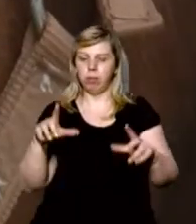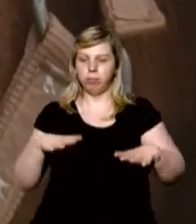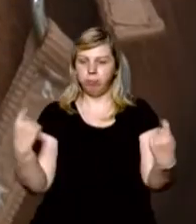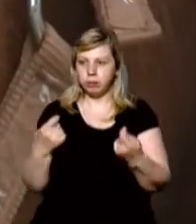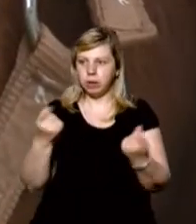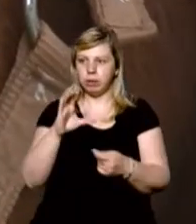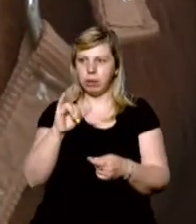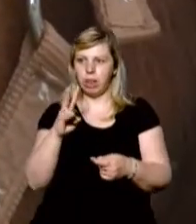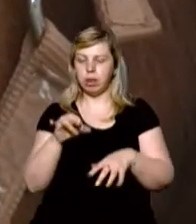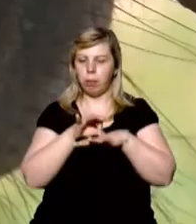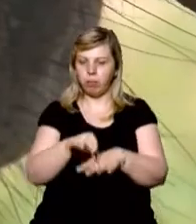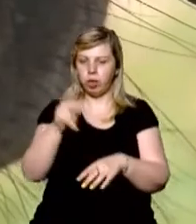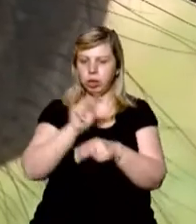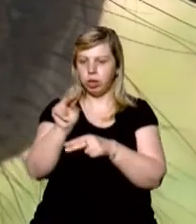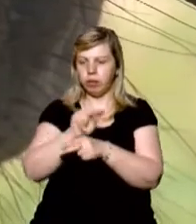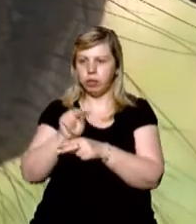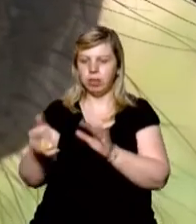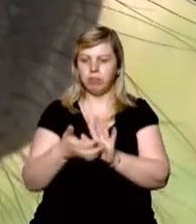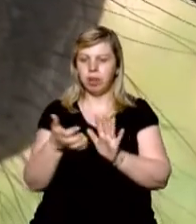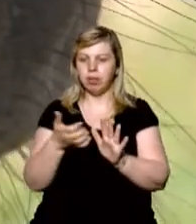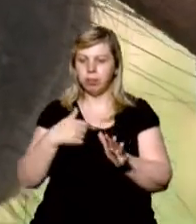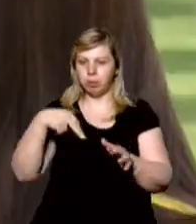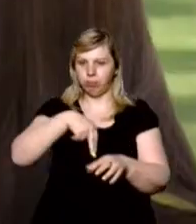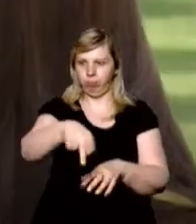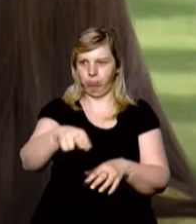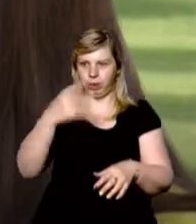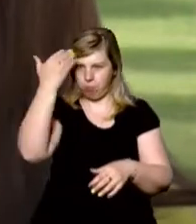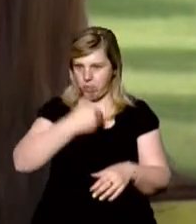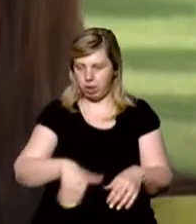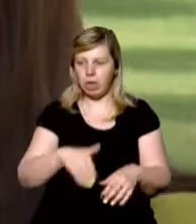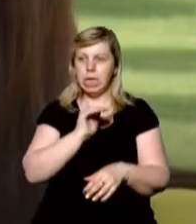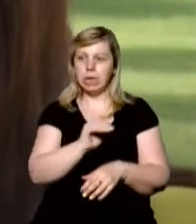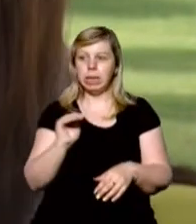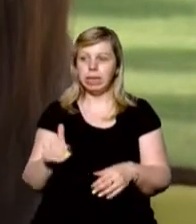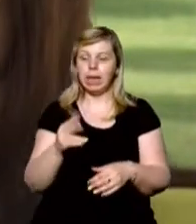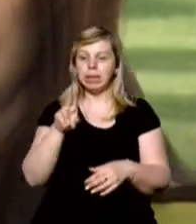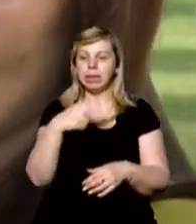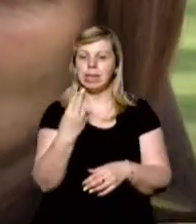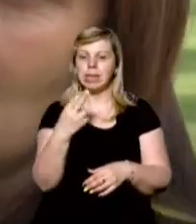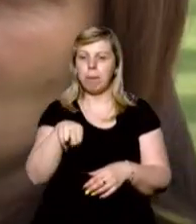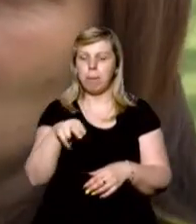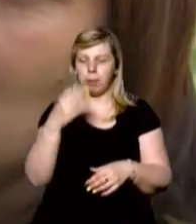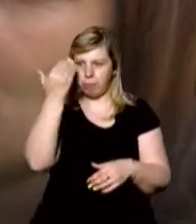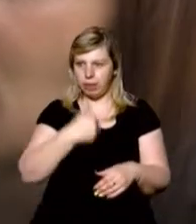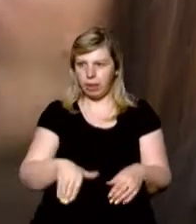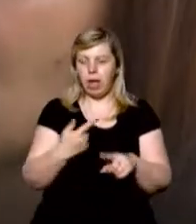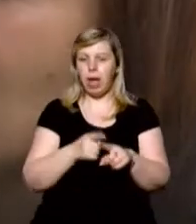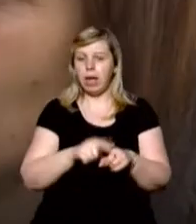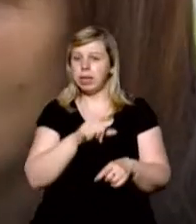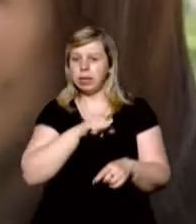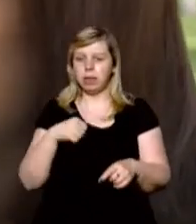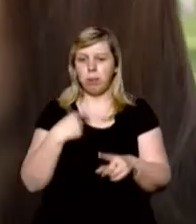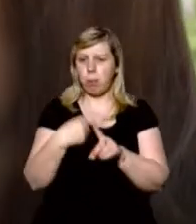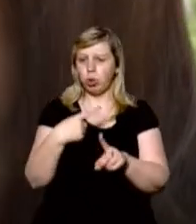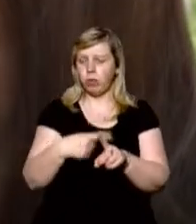Оксана Хльобас проводить заняття для дітей з вадами опорно-рухового апарату. Для дітей з ДЦП це, мені здається, одна із